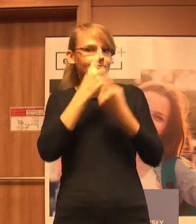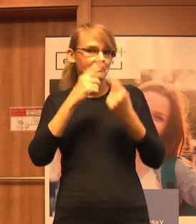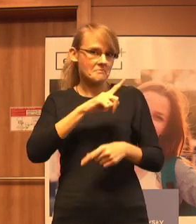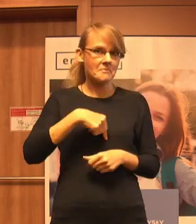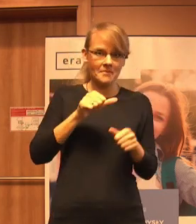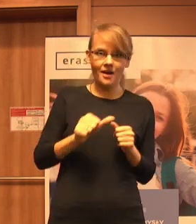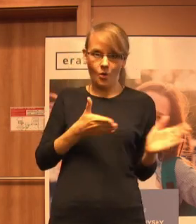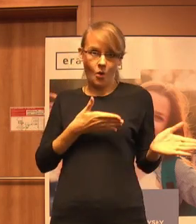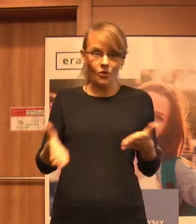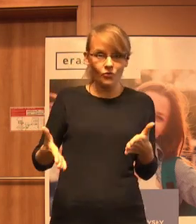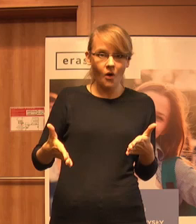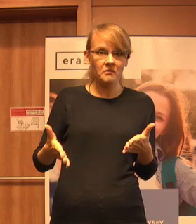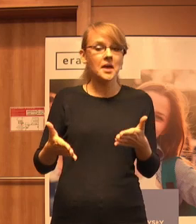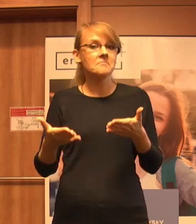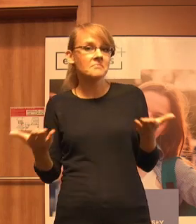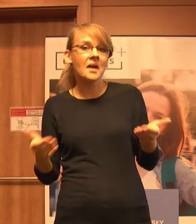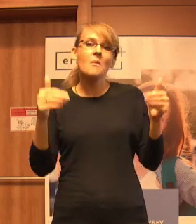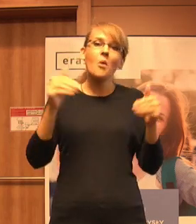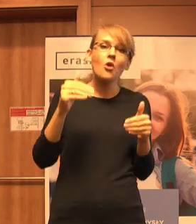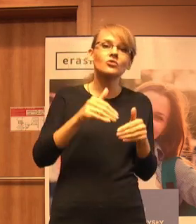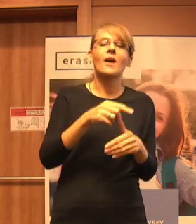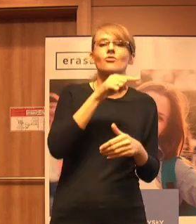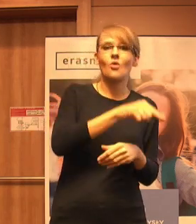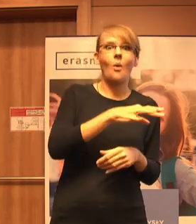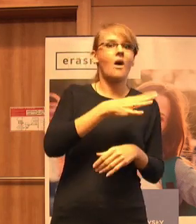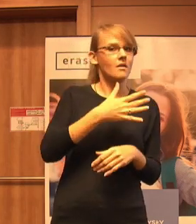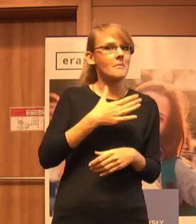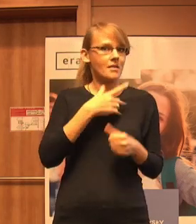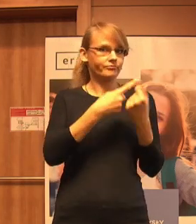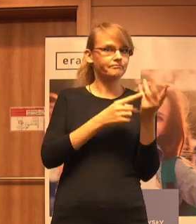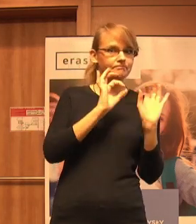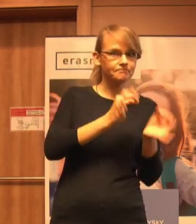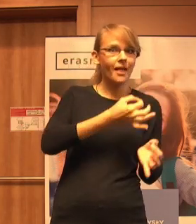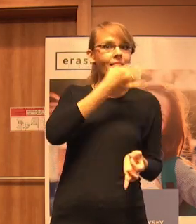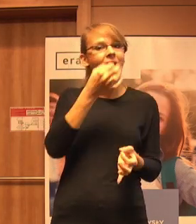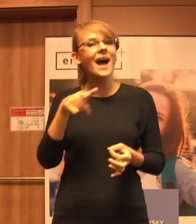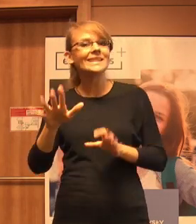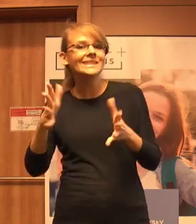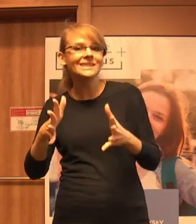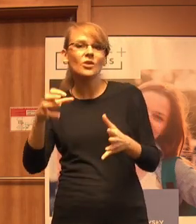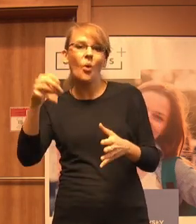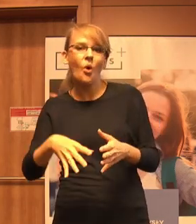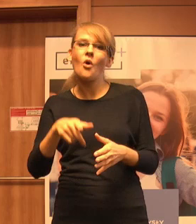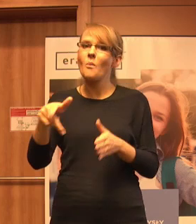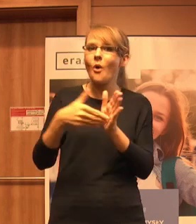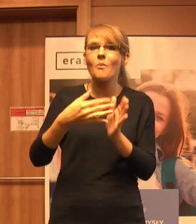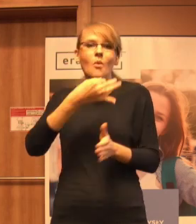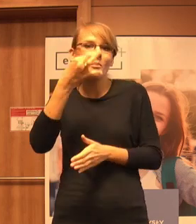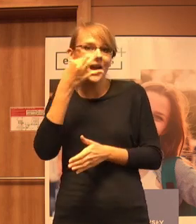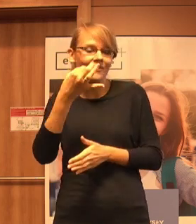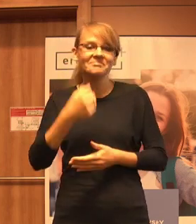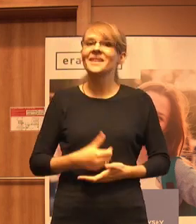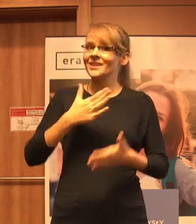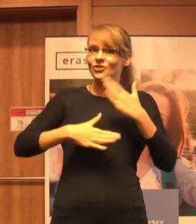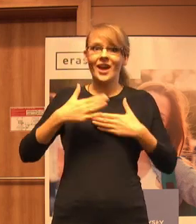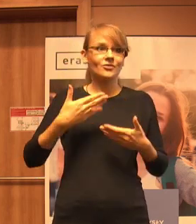ile jesteśmy w jednym miejscu lepiej, w drugim gorzej, co można jeszcze poprawić. Ja cieszę się z tego, że będziemy